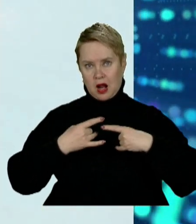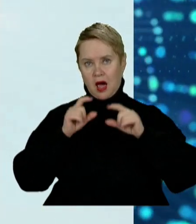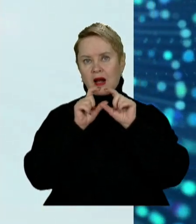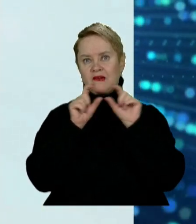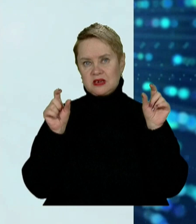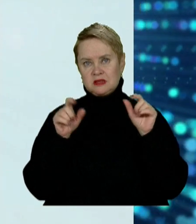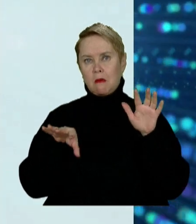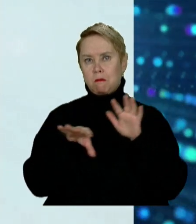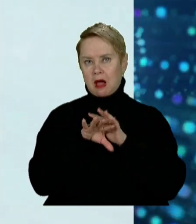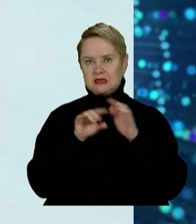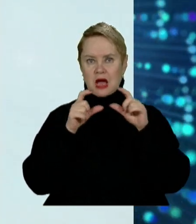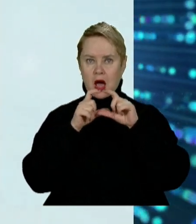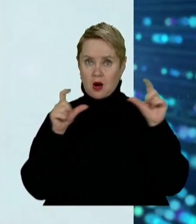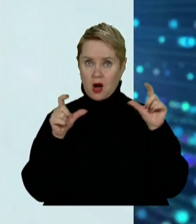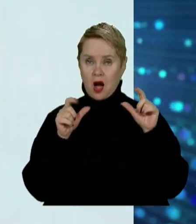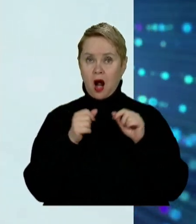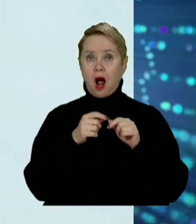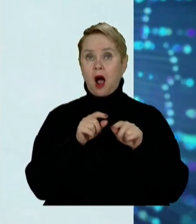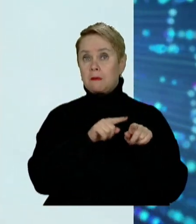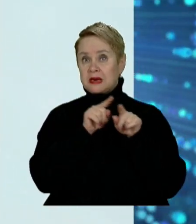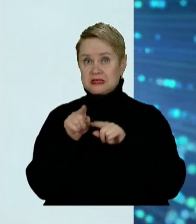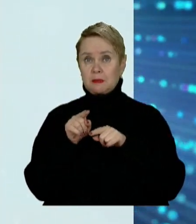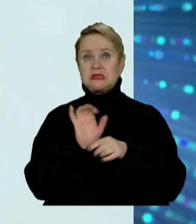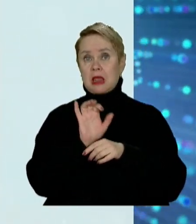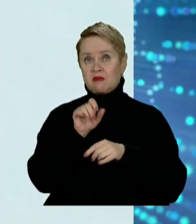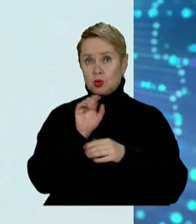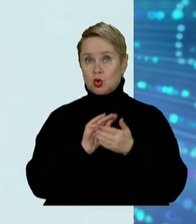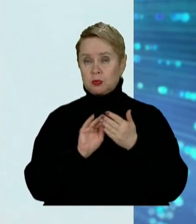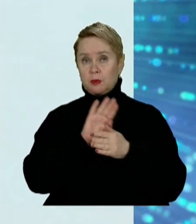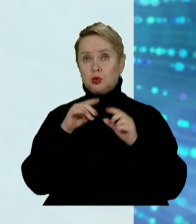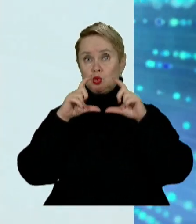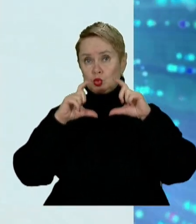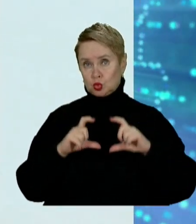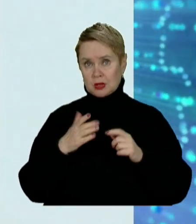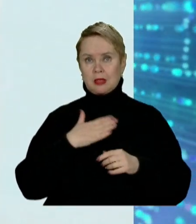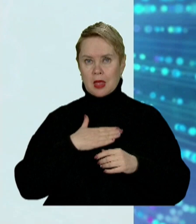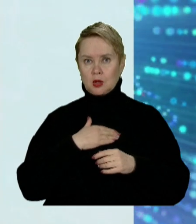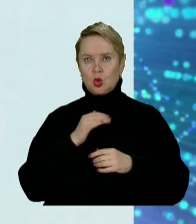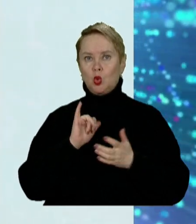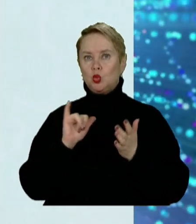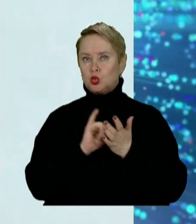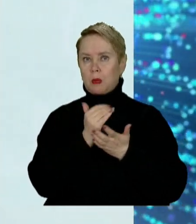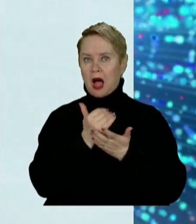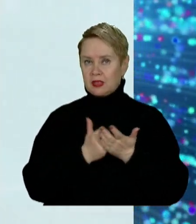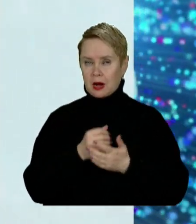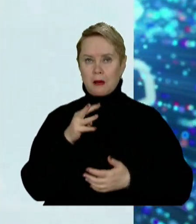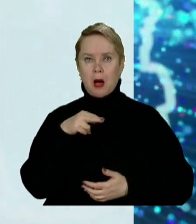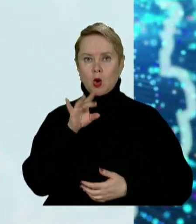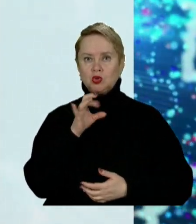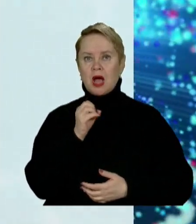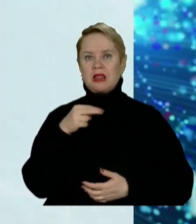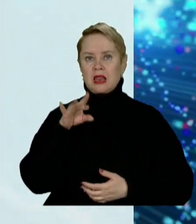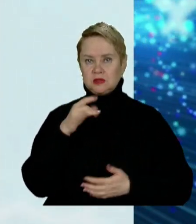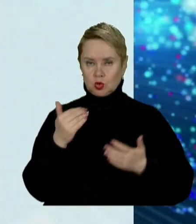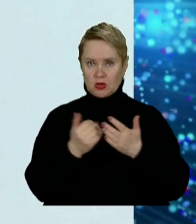реквізити банківських рахунків. А перейти за посиланням ви можете в описі під сюжетом на нашому ютуб-каналі. Марко Ручка, Денис